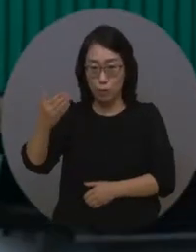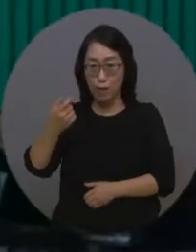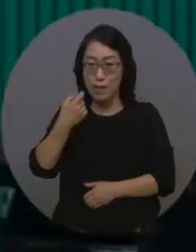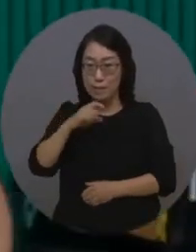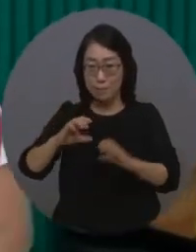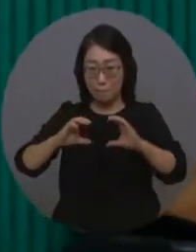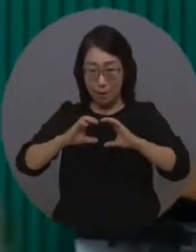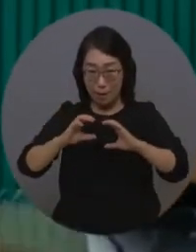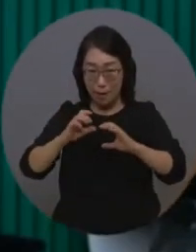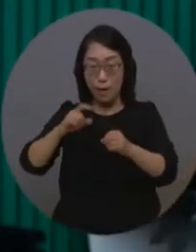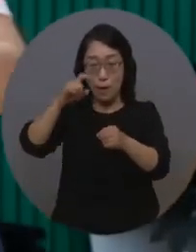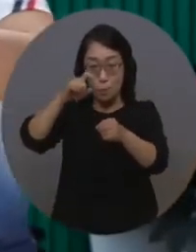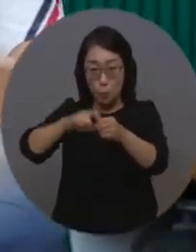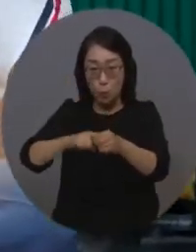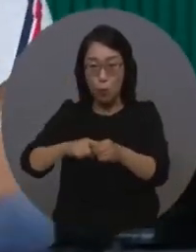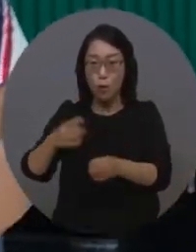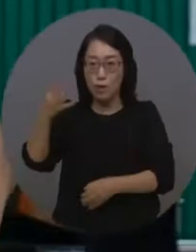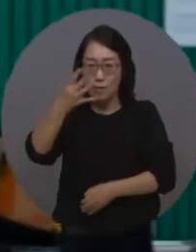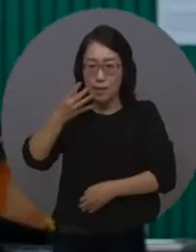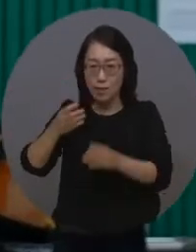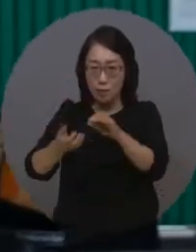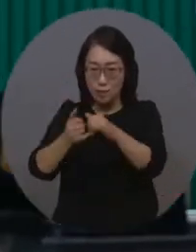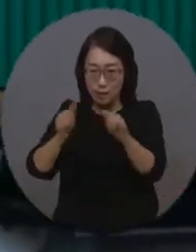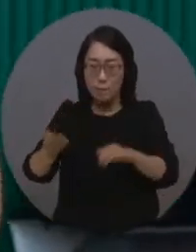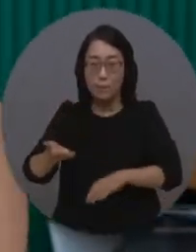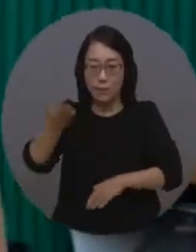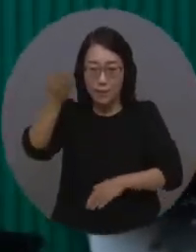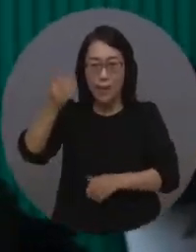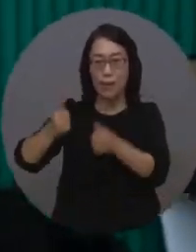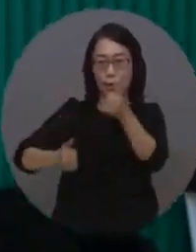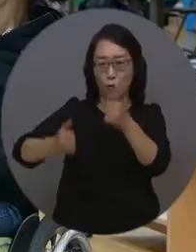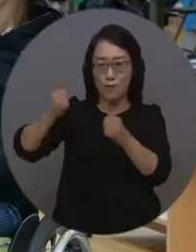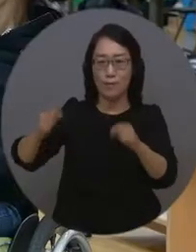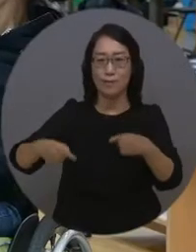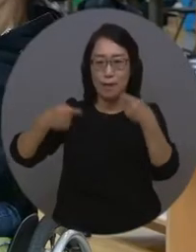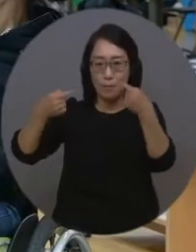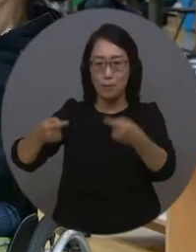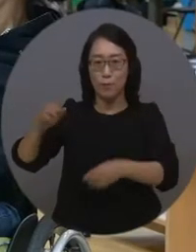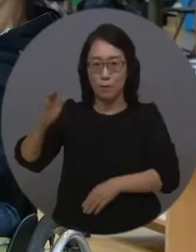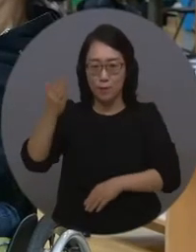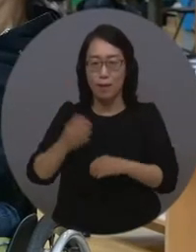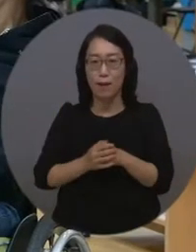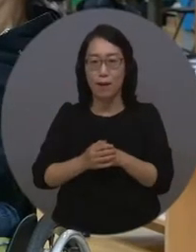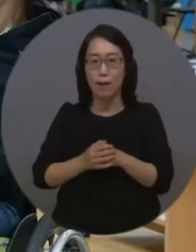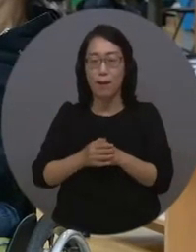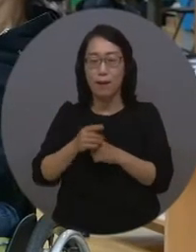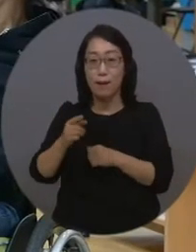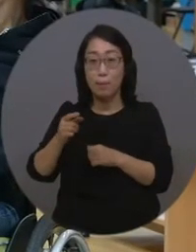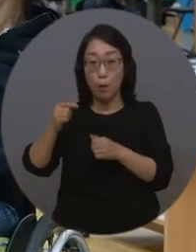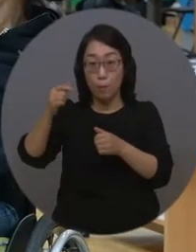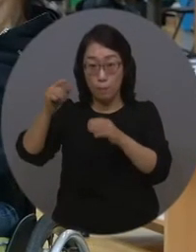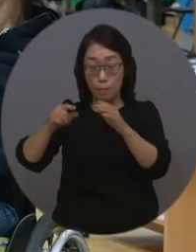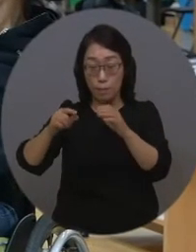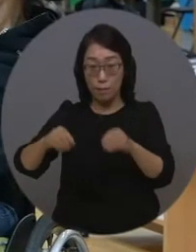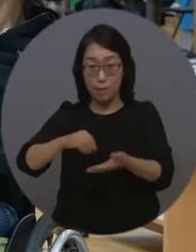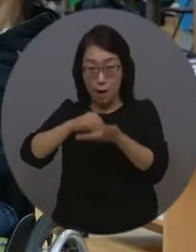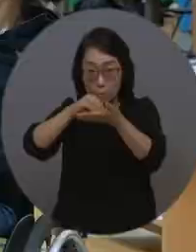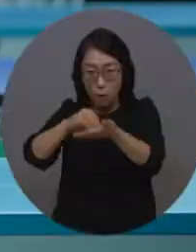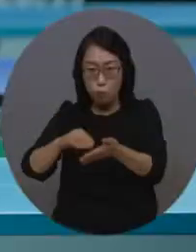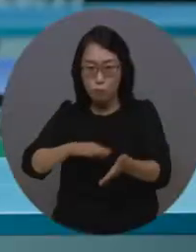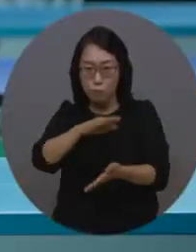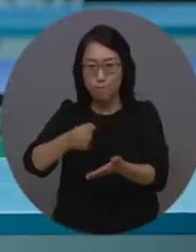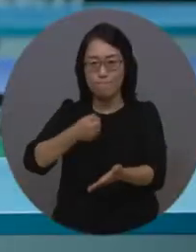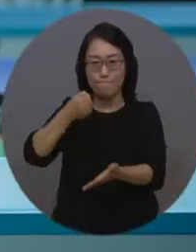전 세계 4,400여 명의 선수들이 경쟁에 나서게 됩니다. 이번 대회에서 우리 대표팀의 각오는 남다릅니다.